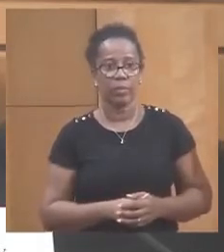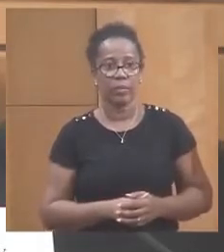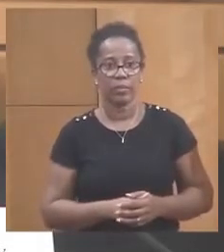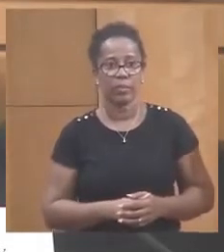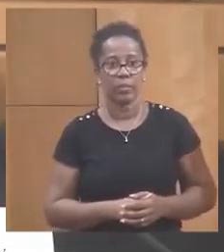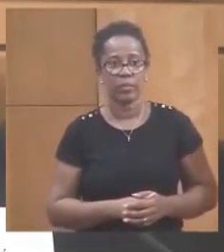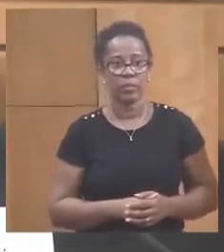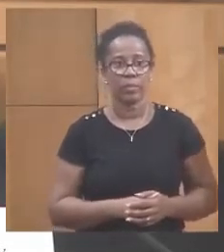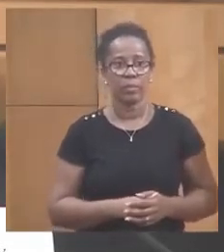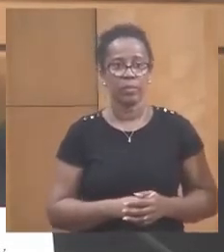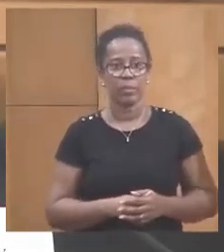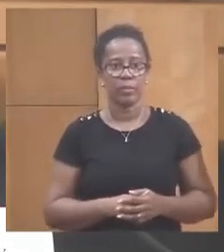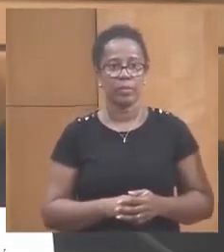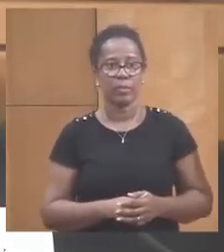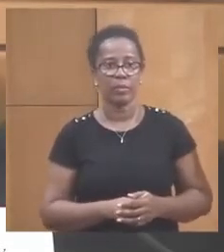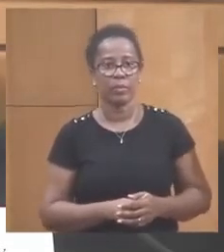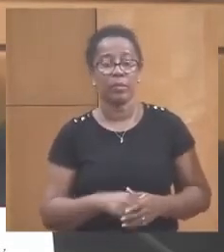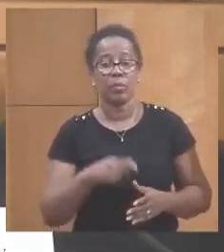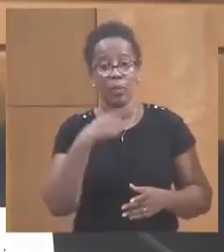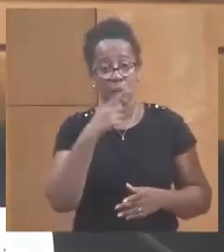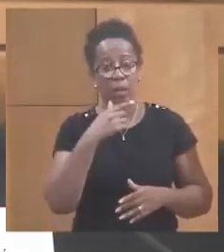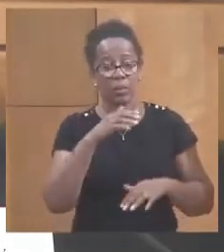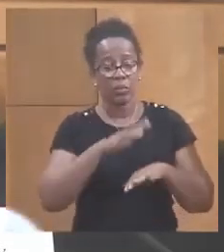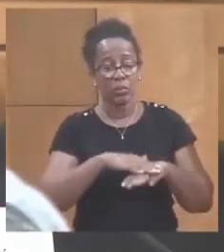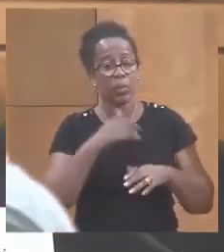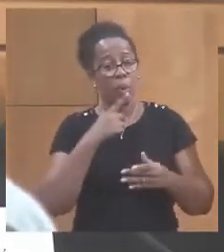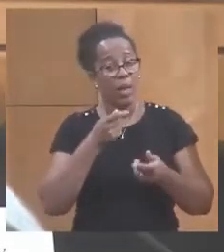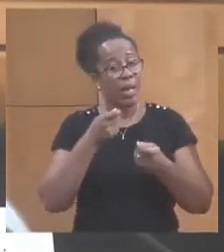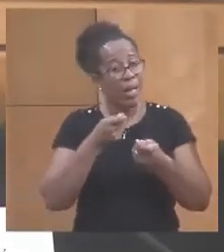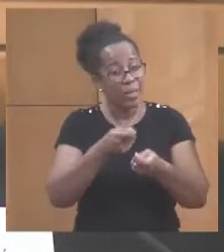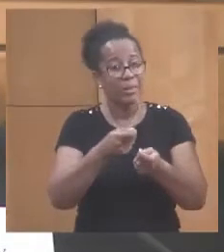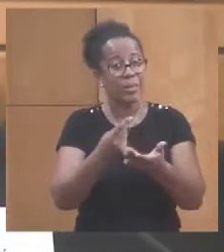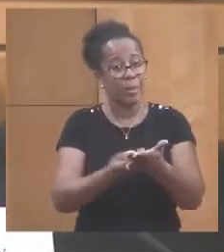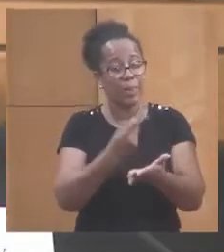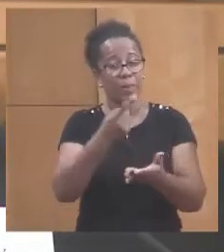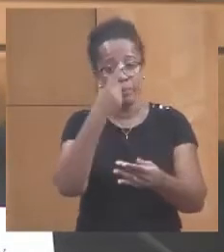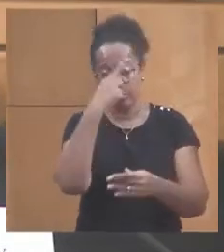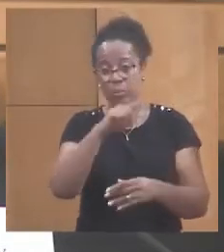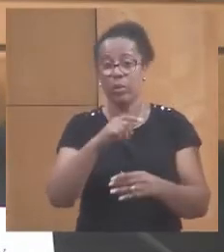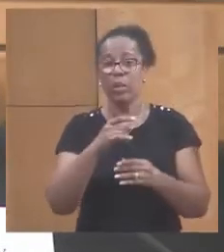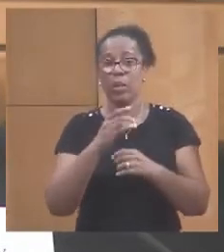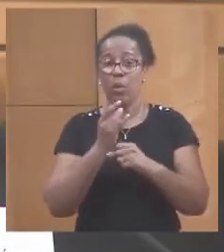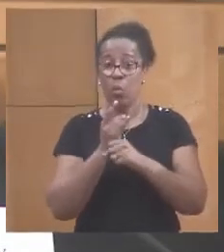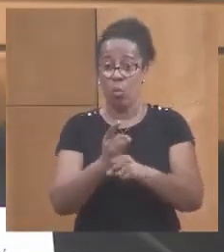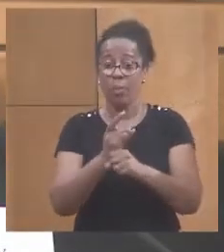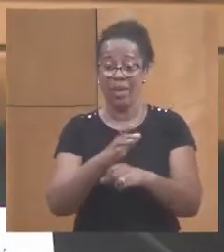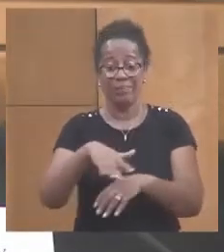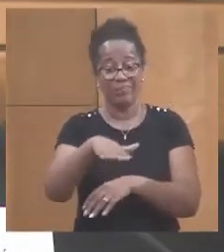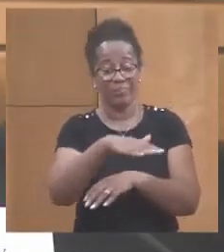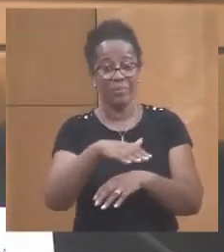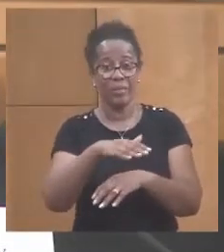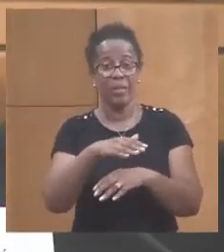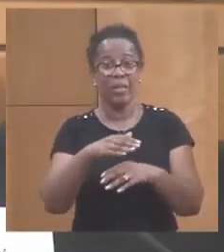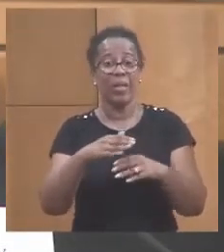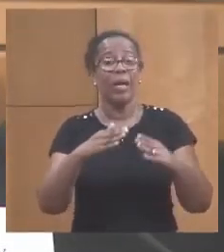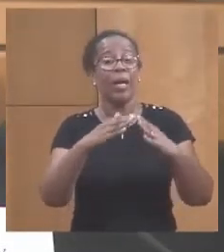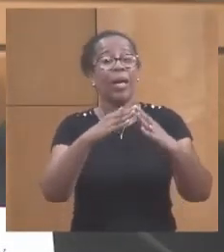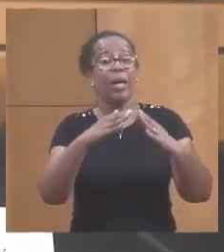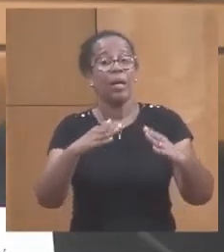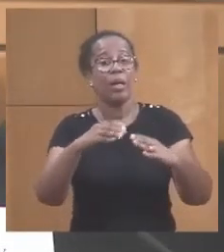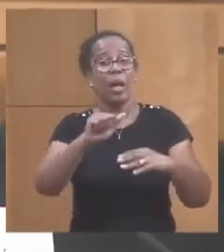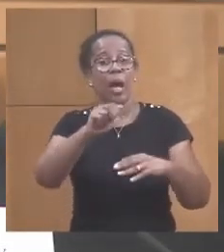Je dis bien pour les apites. Mais moi, j'insiste, en ce qui me concerne, pour les apites que j'ai visités,